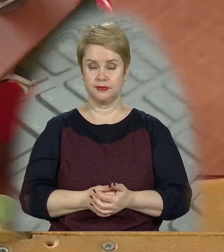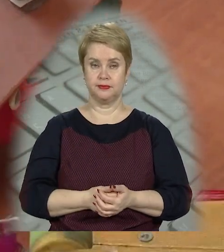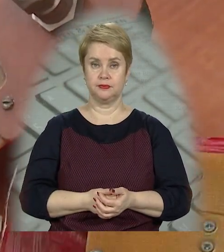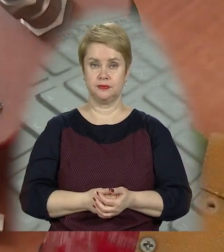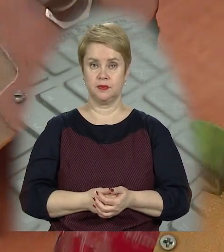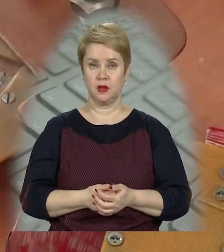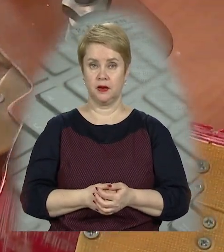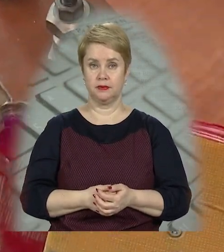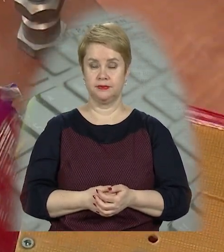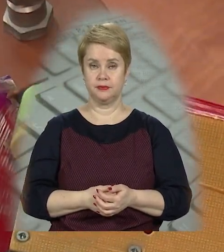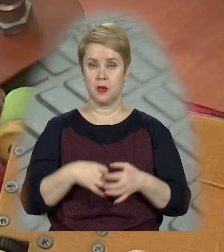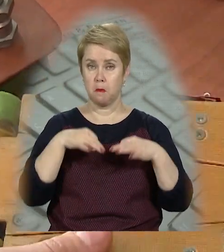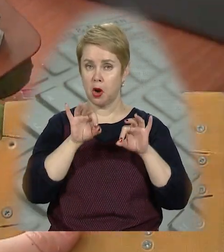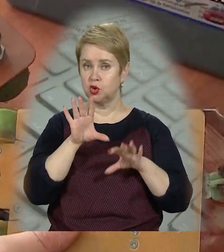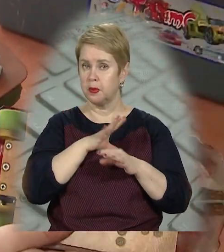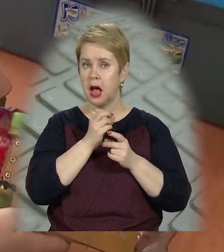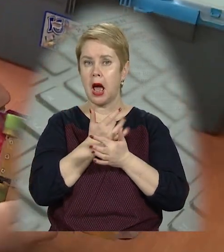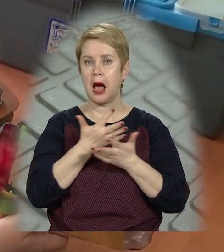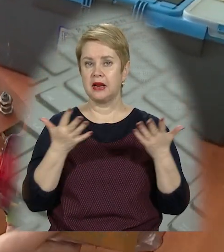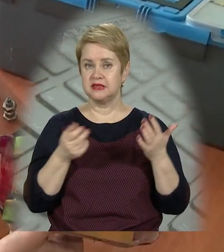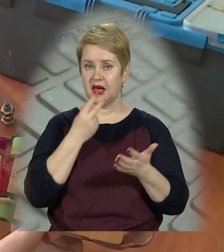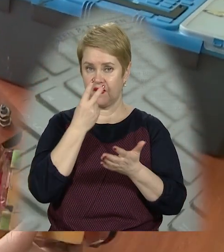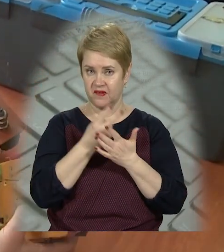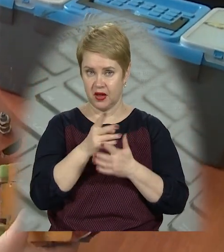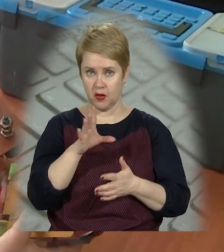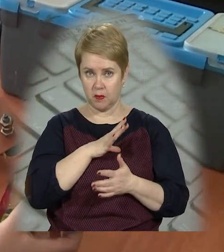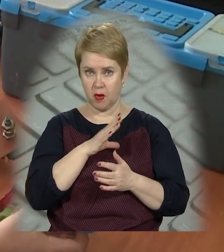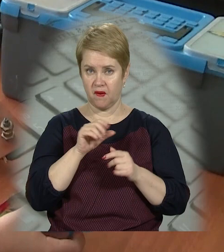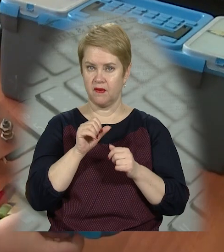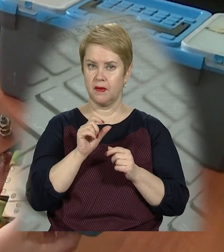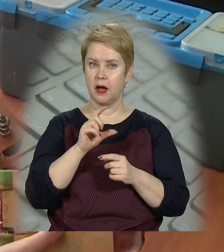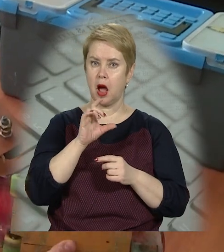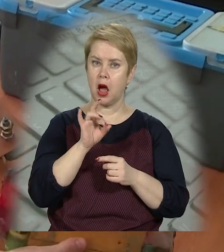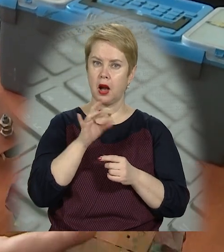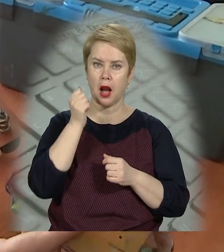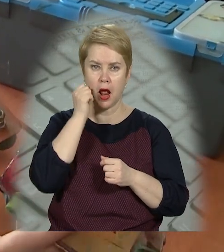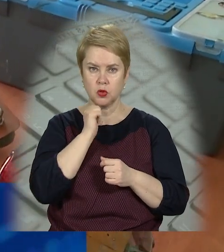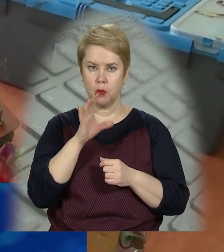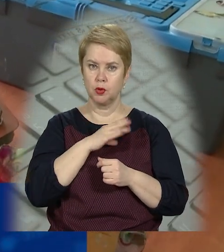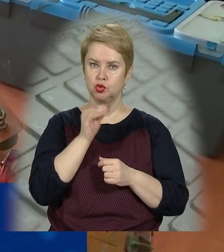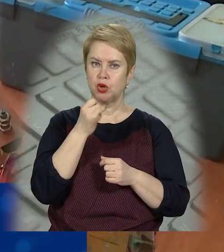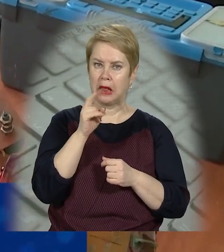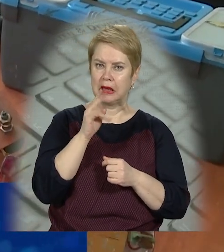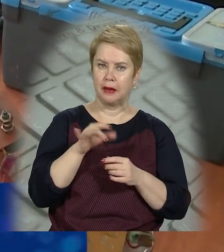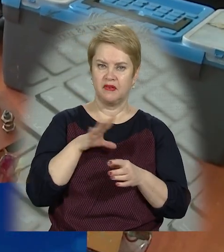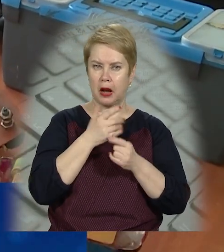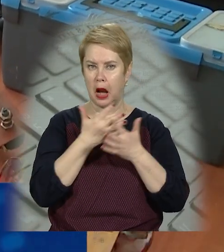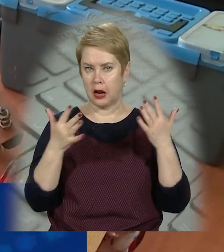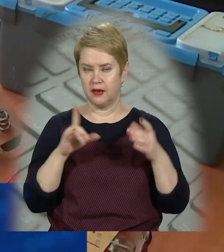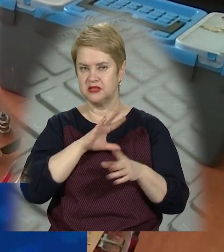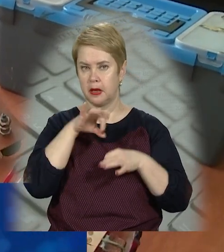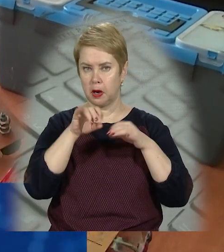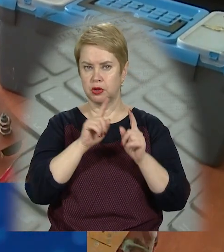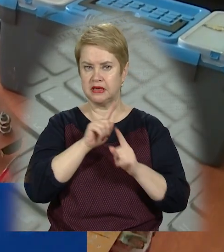Машинки бувають різних видів. Бувають формули, бувають ретро, бувають чайники. І всі машинки